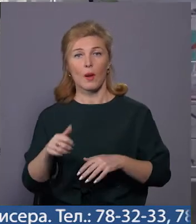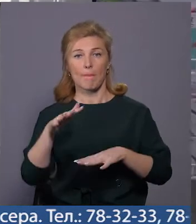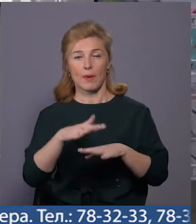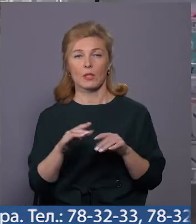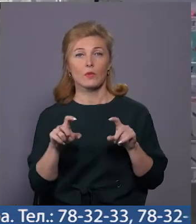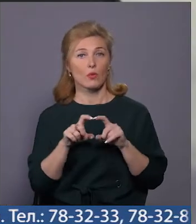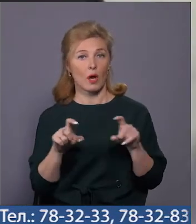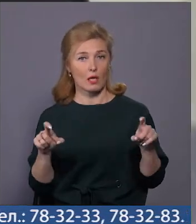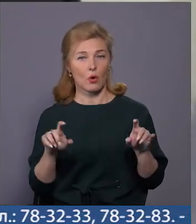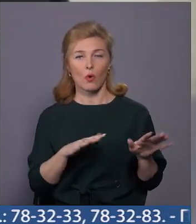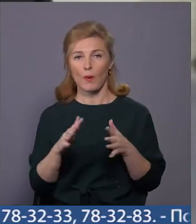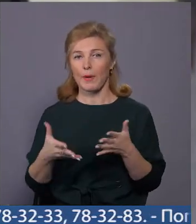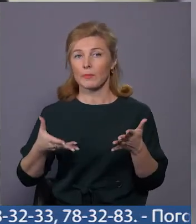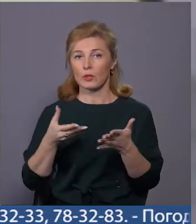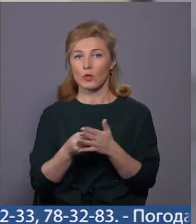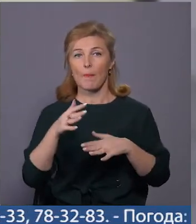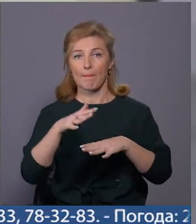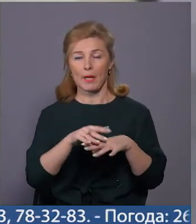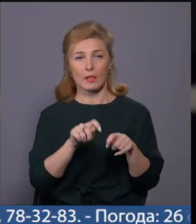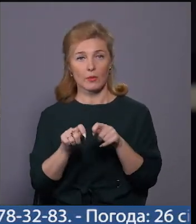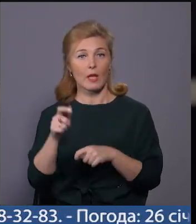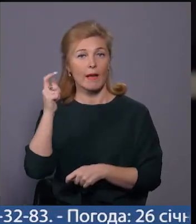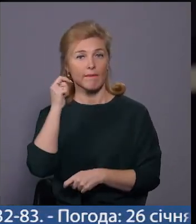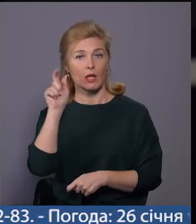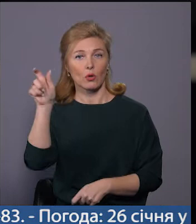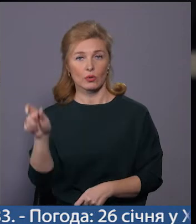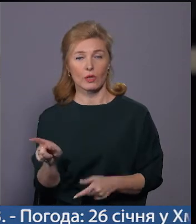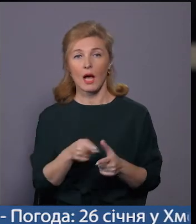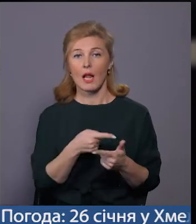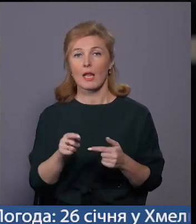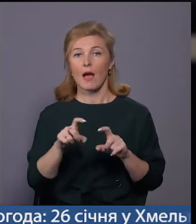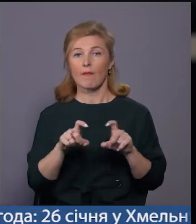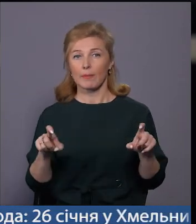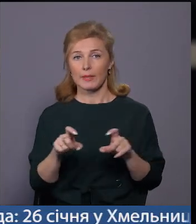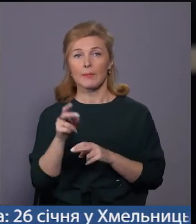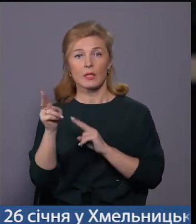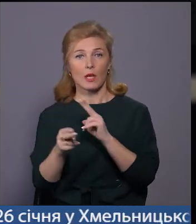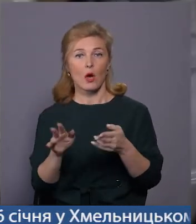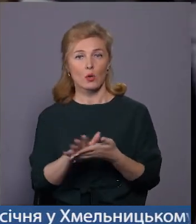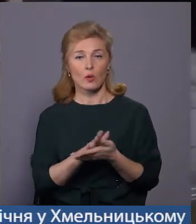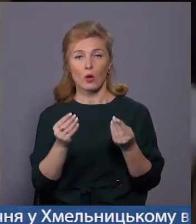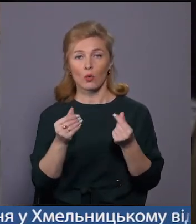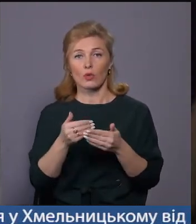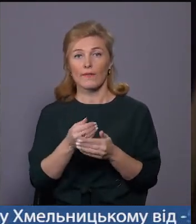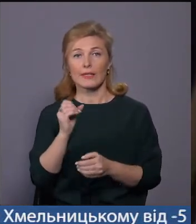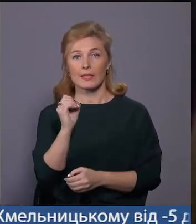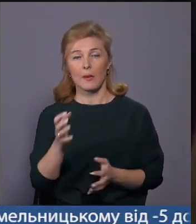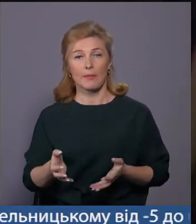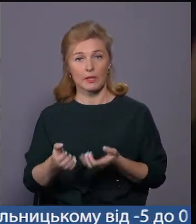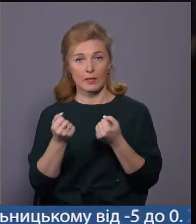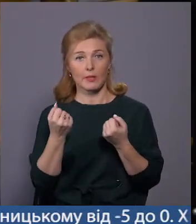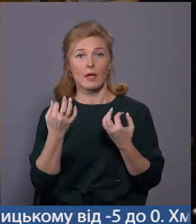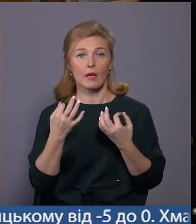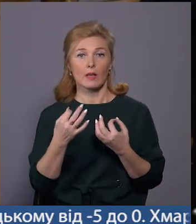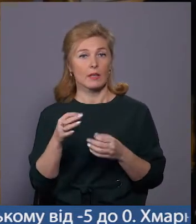картку. У момент платежу банки перевірятимуть вік людини. Але в аптеці скаржиться, розрахуватись з коштами від її підтримки вдається